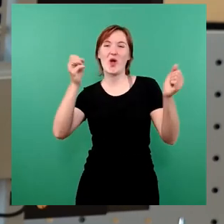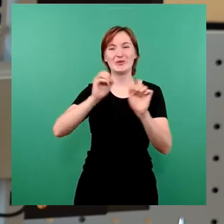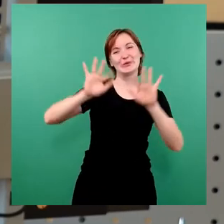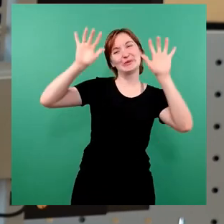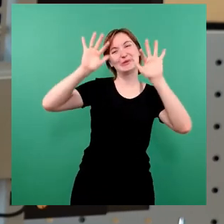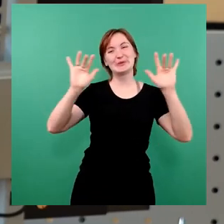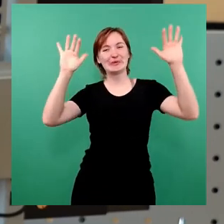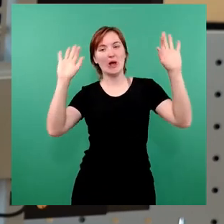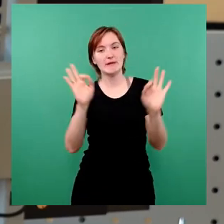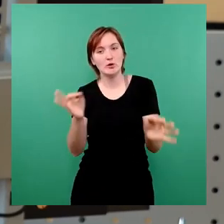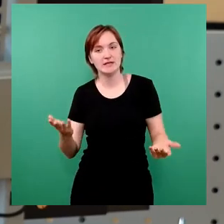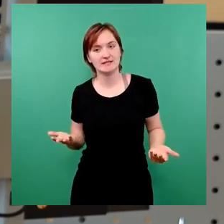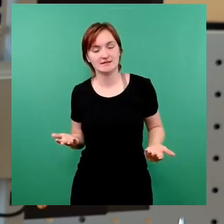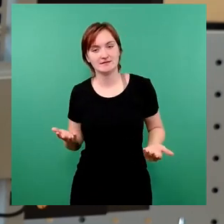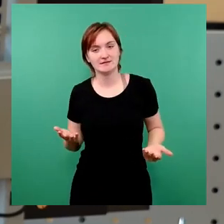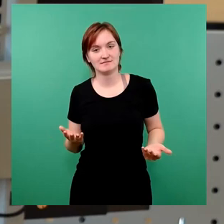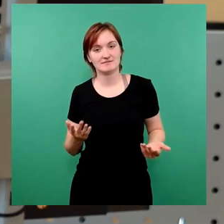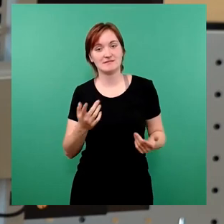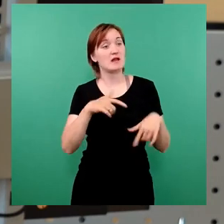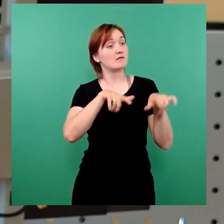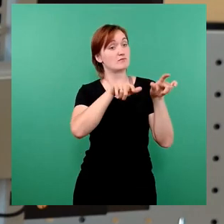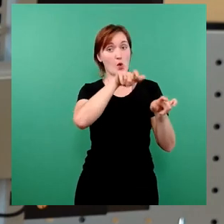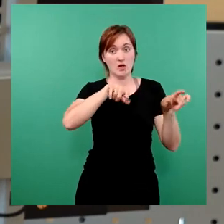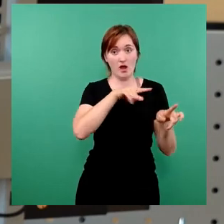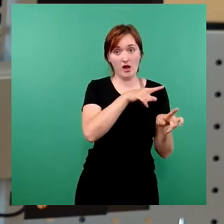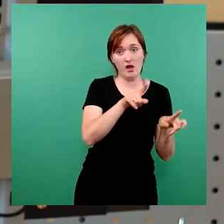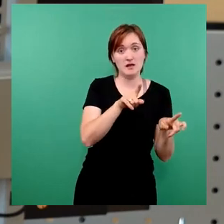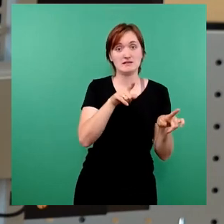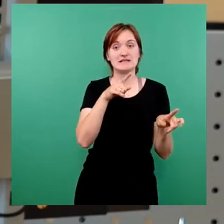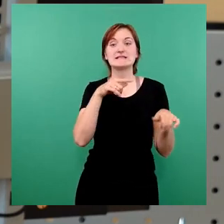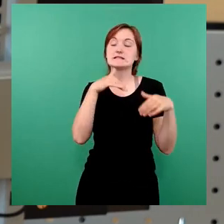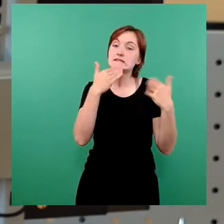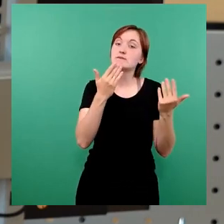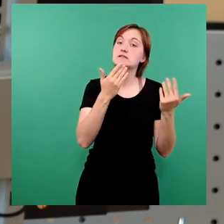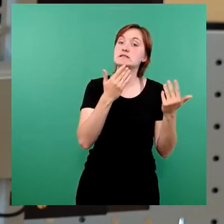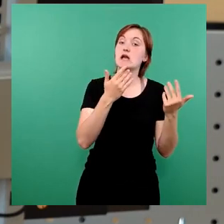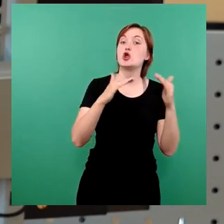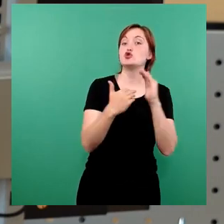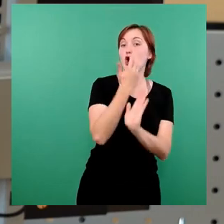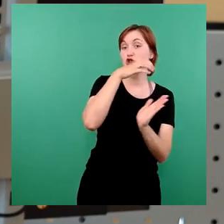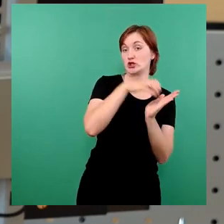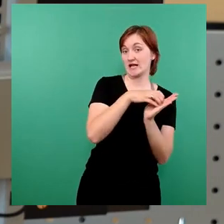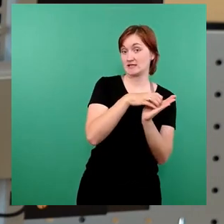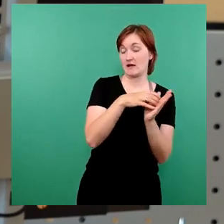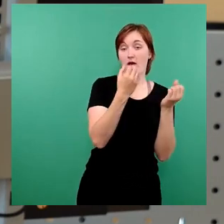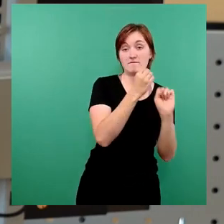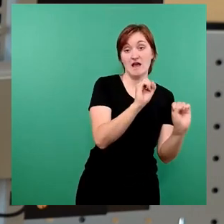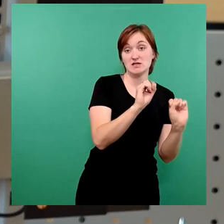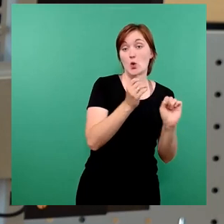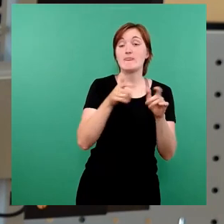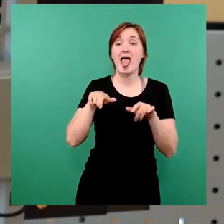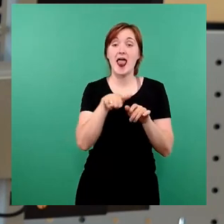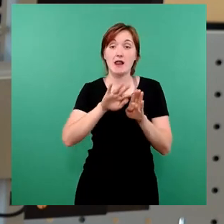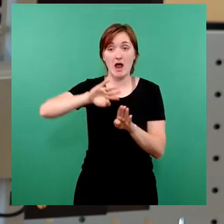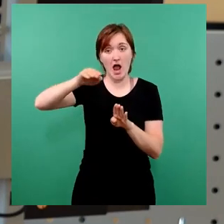Eigentlich waren nämlich die von der Bürgerschaft getragenen Ersatzfeste in der Neustadt und am Elphang doch sehr schön. An